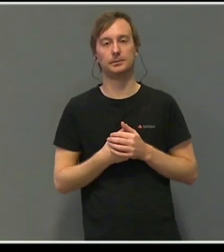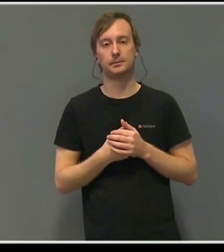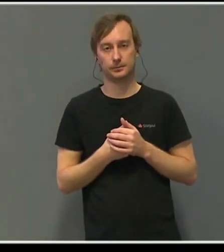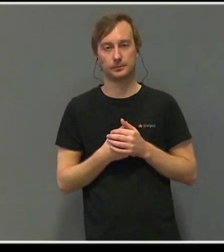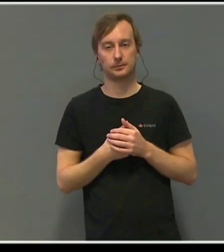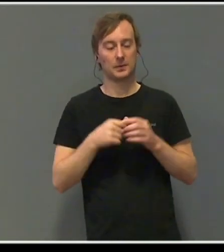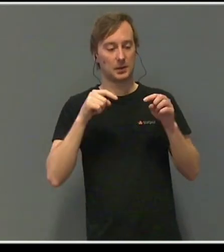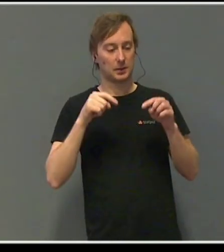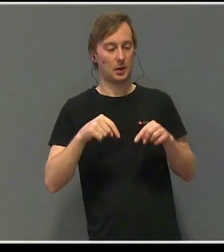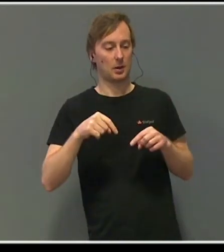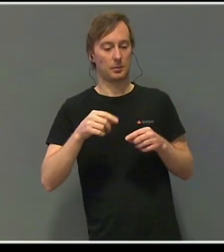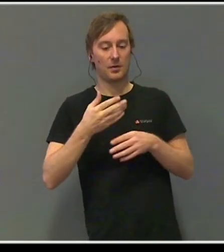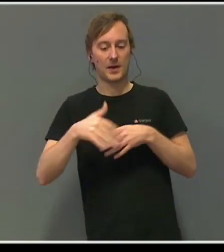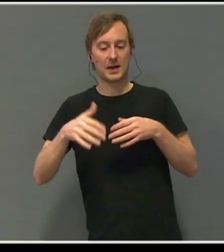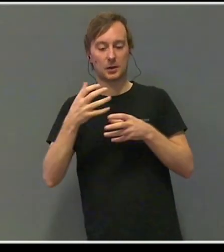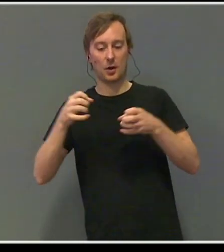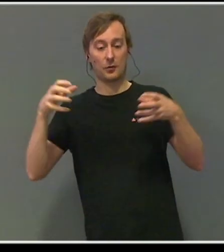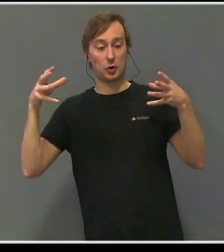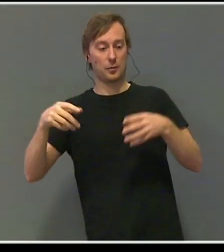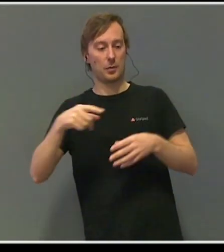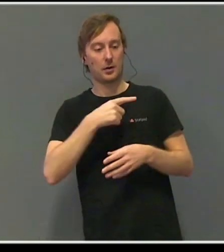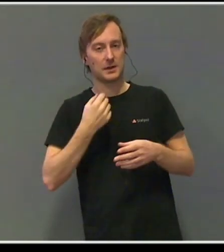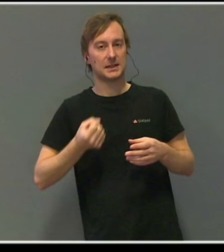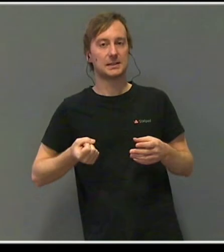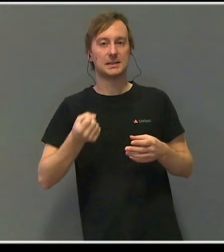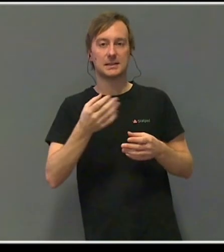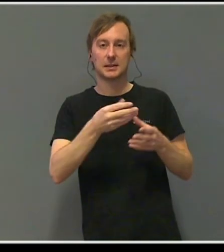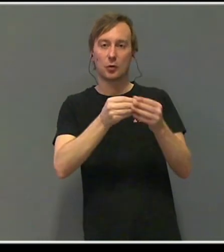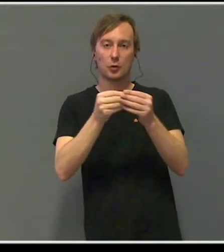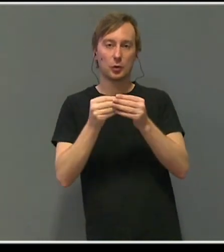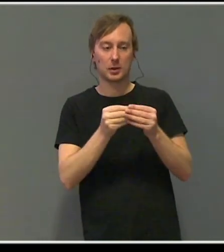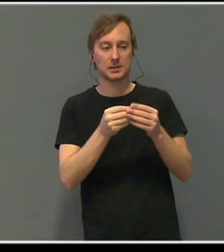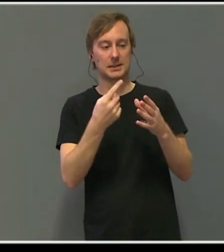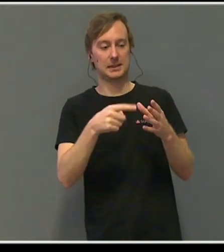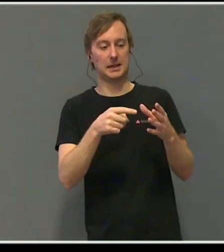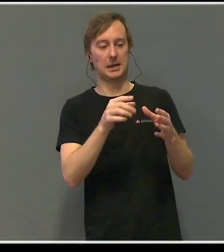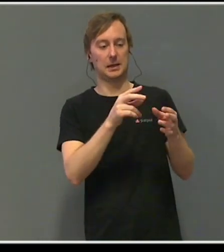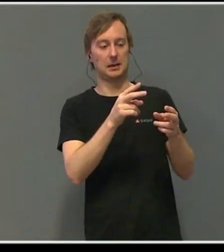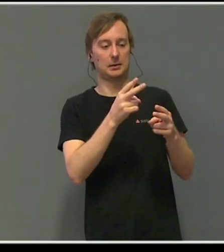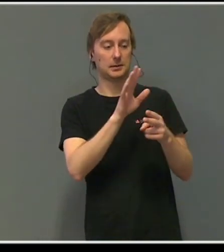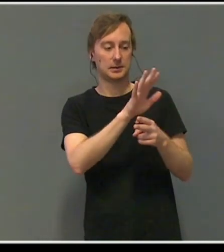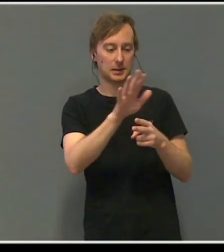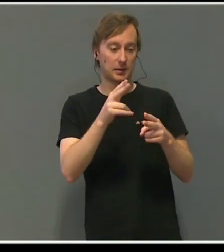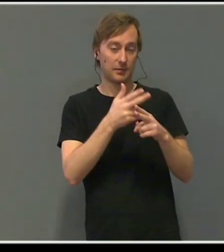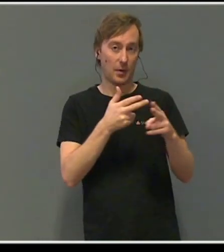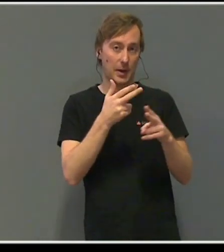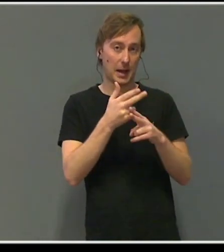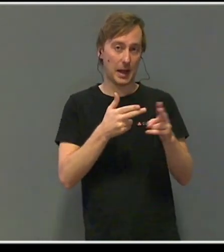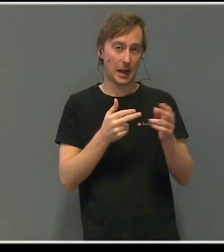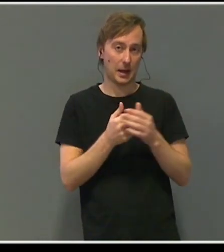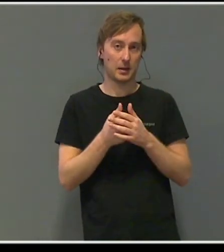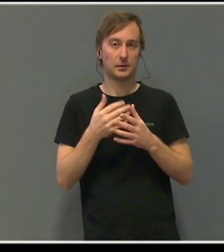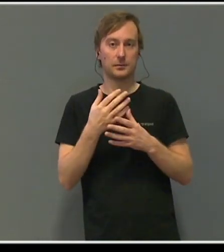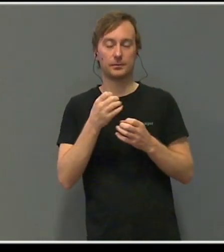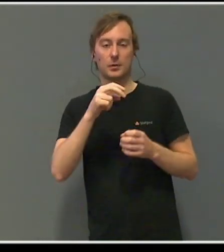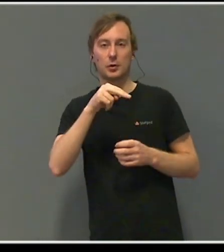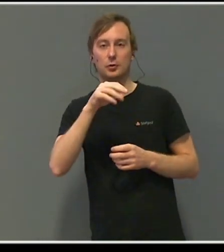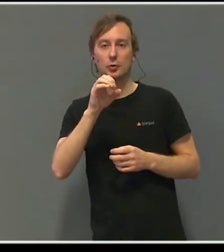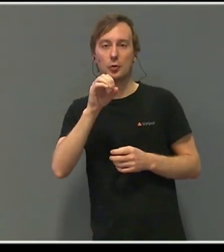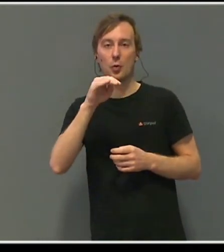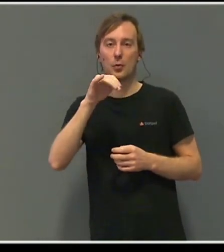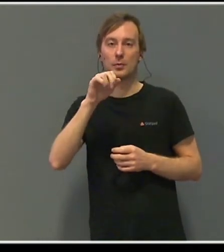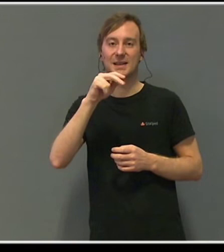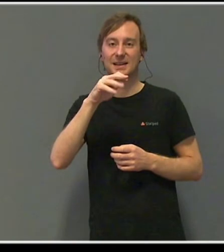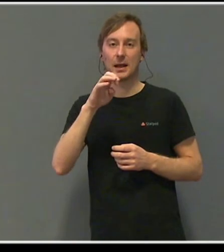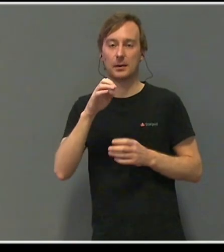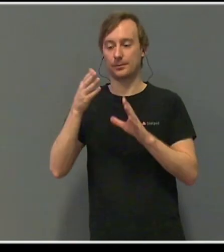varmeste kondolanser. Våre tanker er å stere. Hans familie. Nå mine skråstrekk Kai Simon.